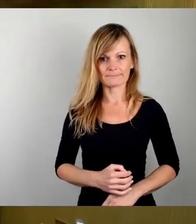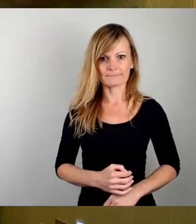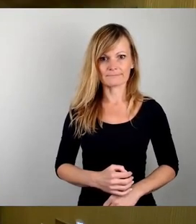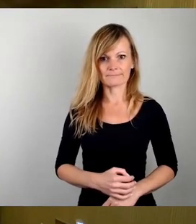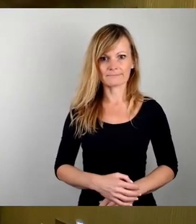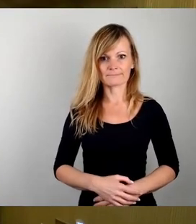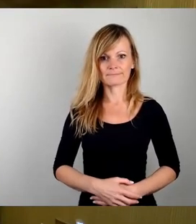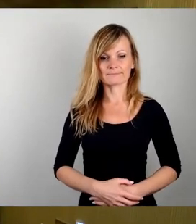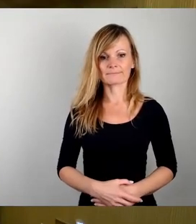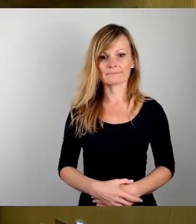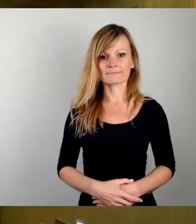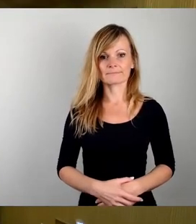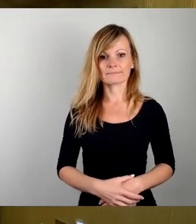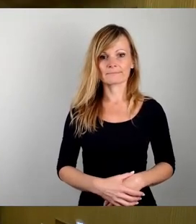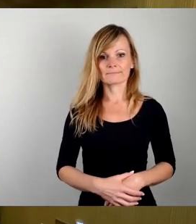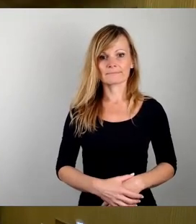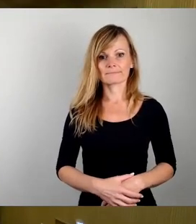Ja, vielen Dank, Mea Ginter. Dank.